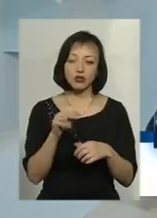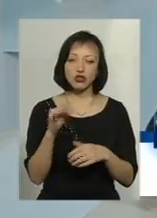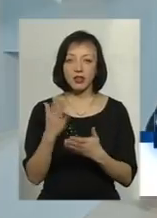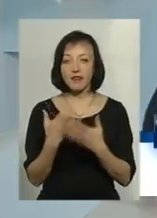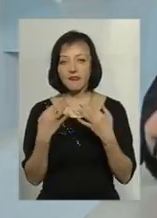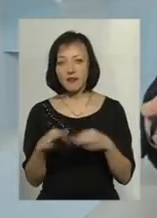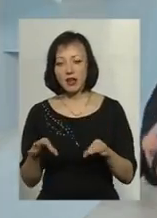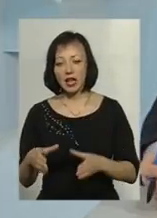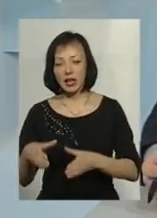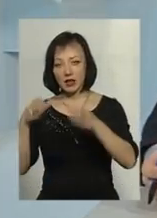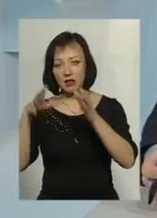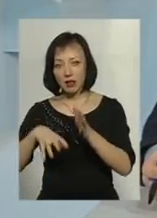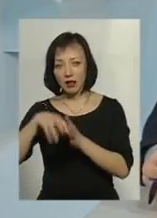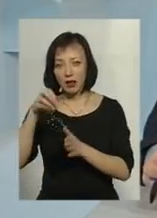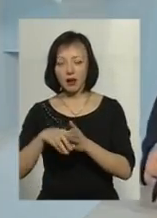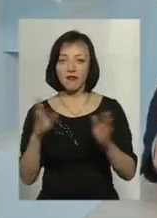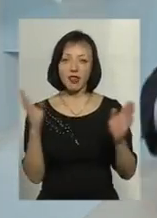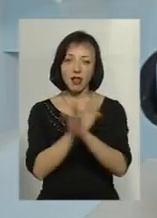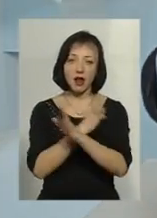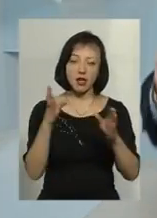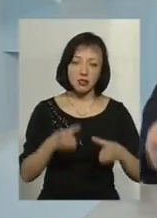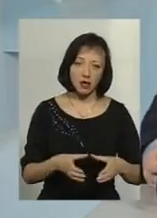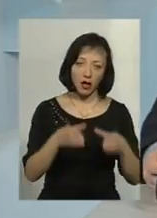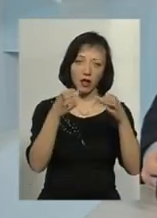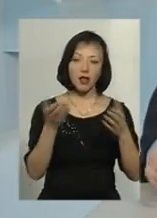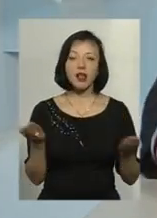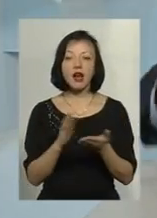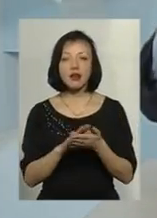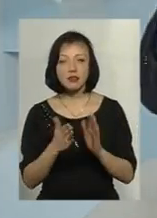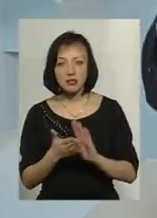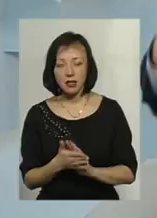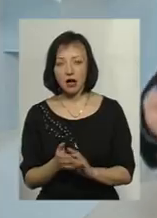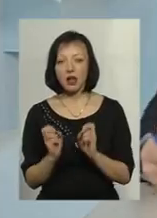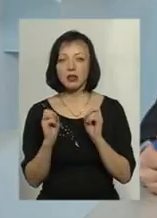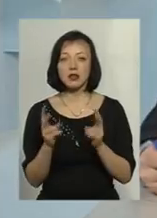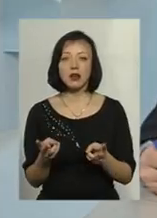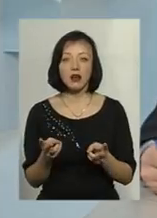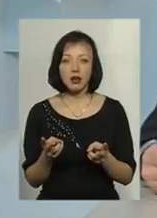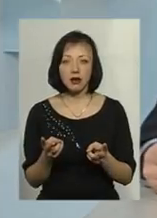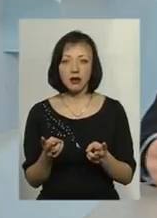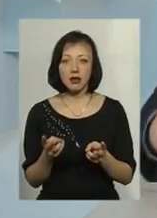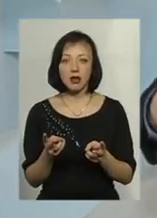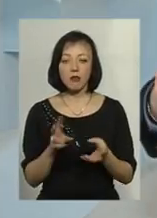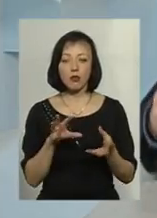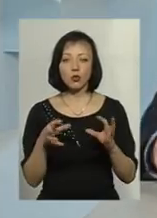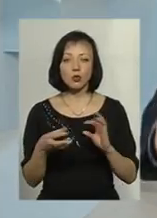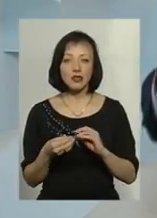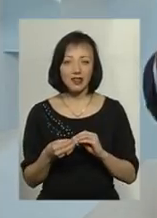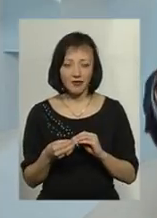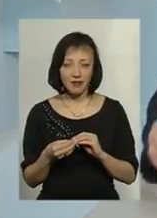димові канали, чи є вільні вентиляційні канали, який їх стан, наскільки вони продуктивні,